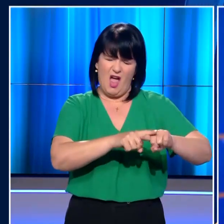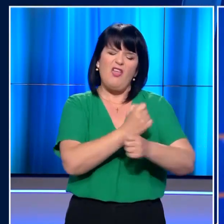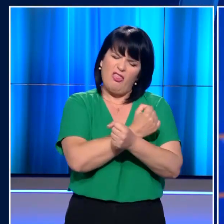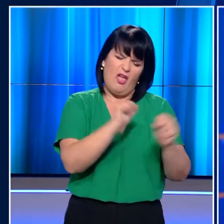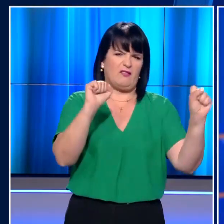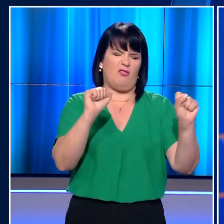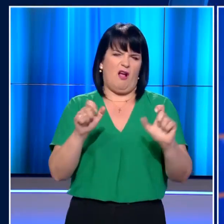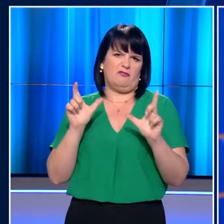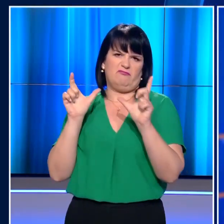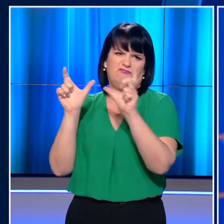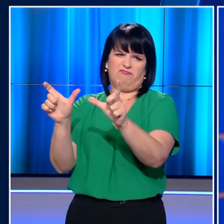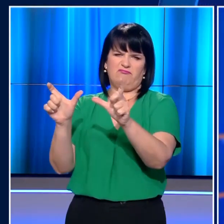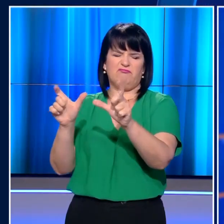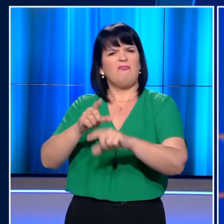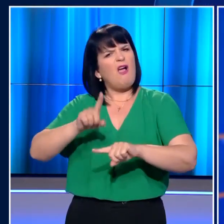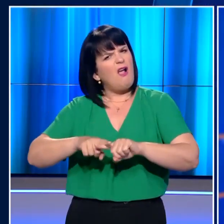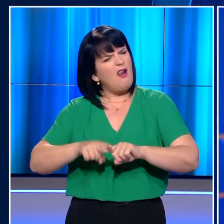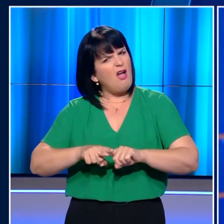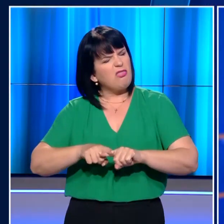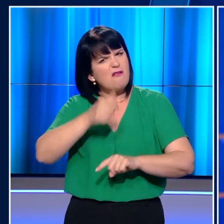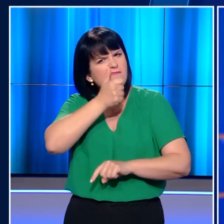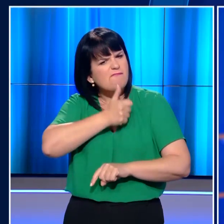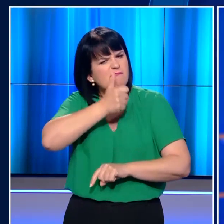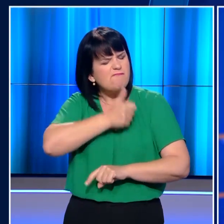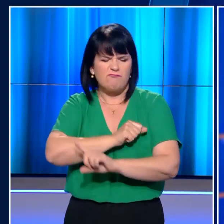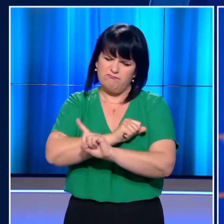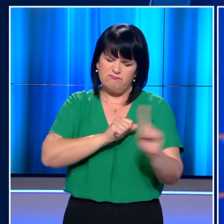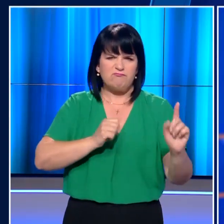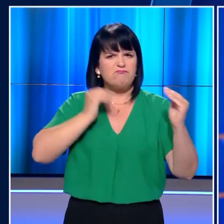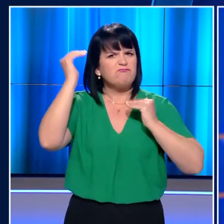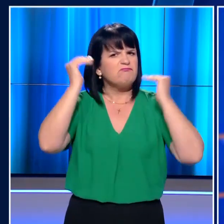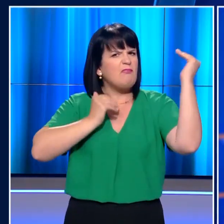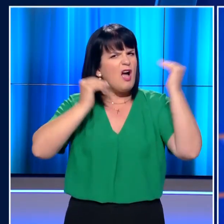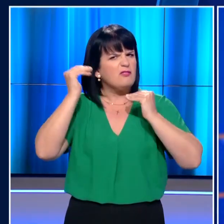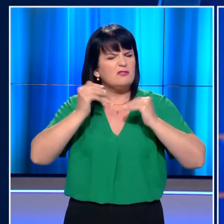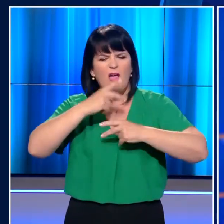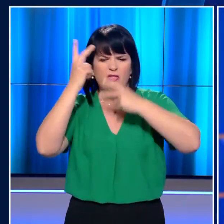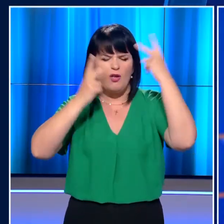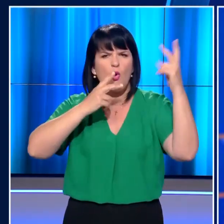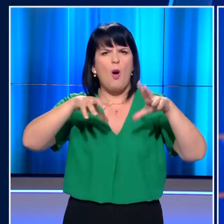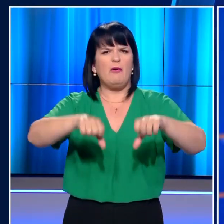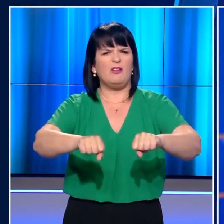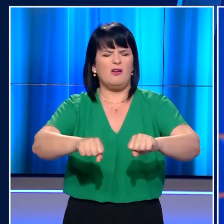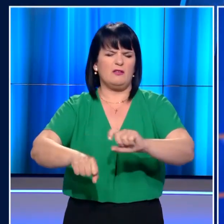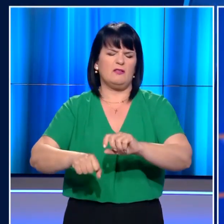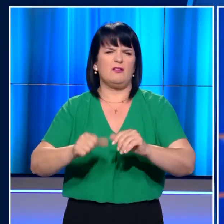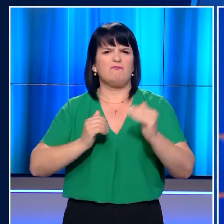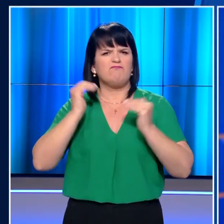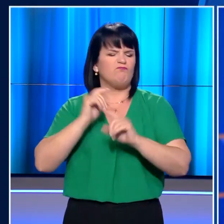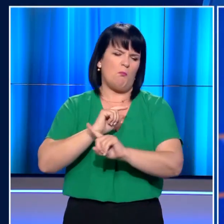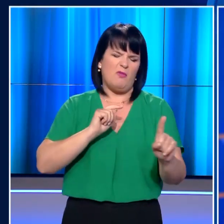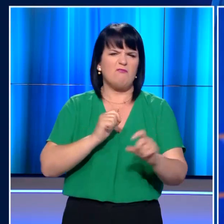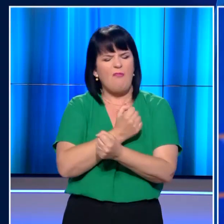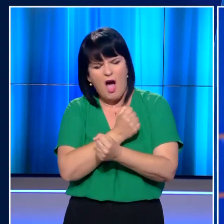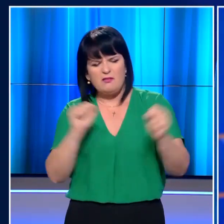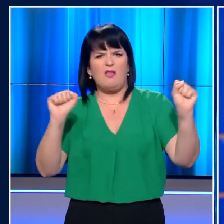Ελλάδα δεν θα ανεχθεί καμία αμφισβήτηση των κυριαρχικών της δικαιωμάτων. Θα αντιδράσει με ό,τι